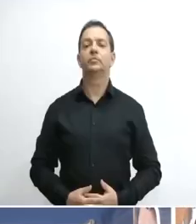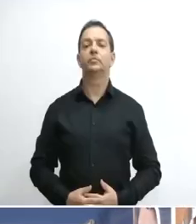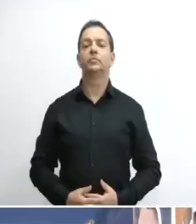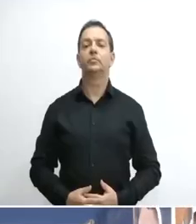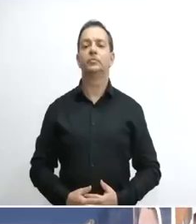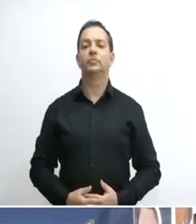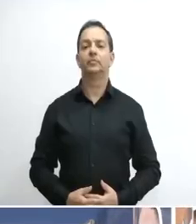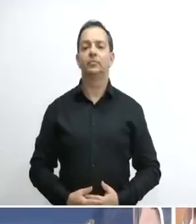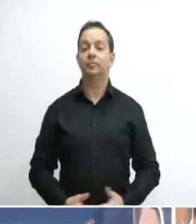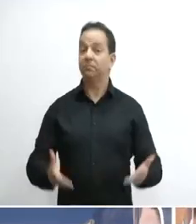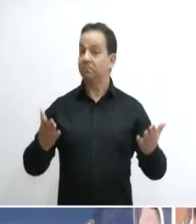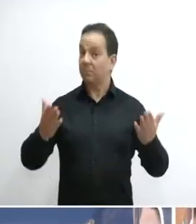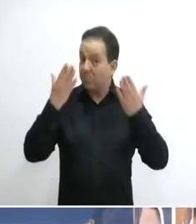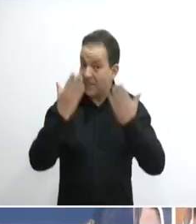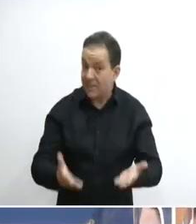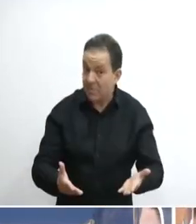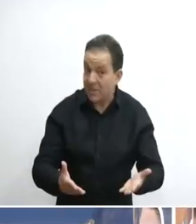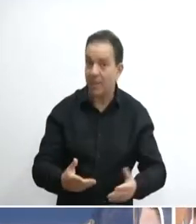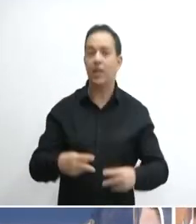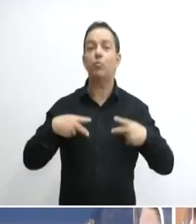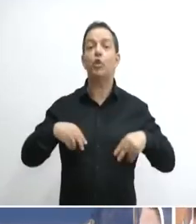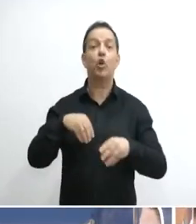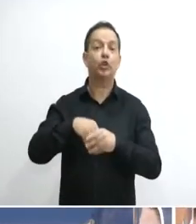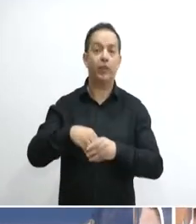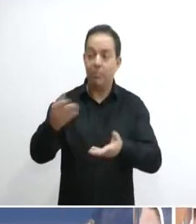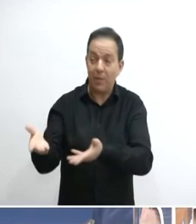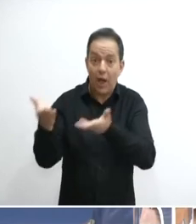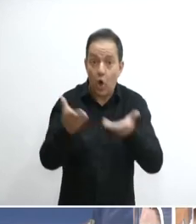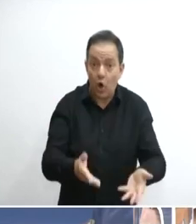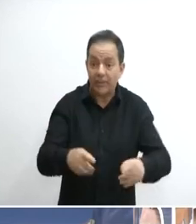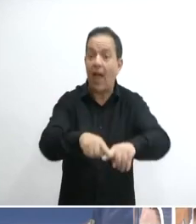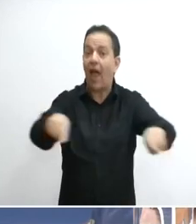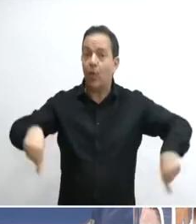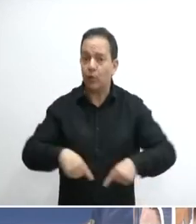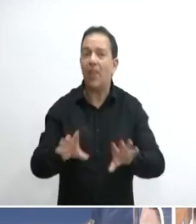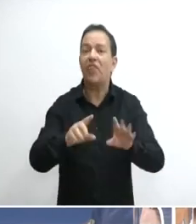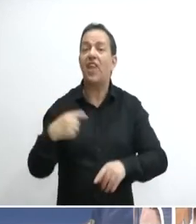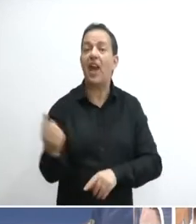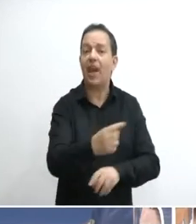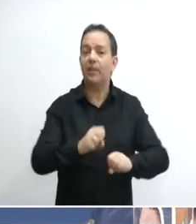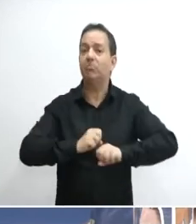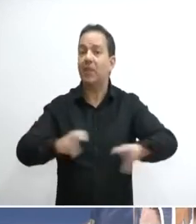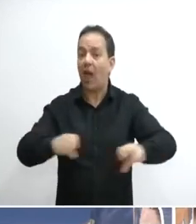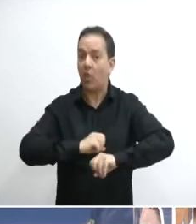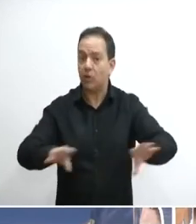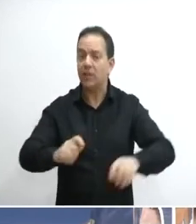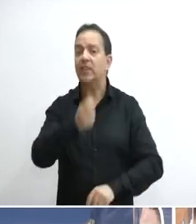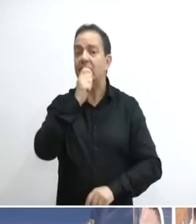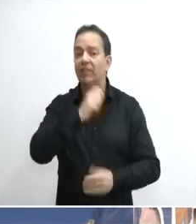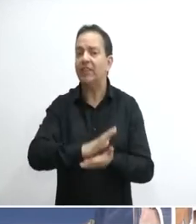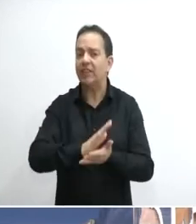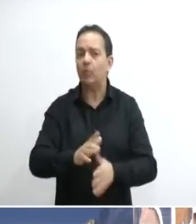Μας θίμησε το Υπουργείο Ιστορικών, παραχωρώντας μας την αίθουσα για την διακαναλική συνέντευξη της Ελλήνων